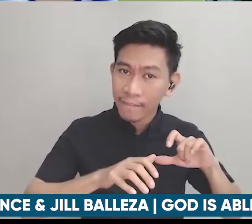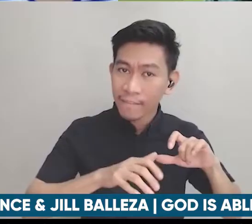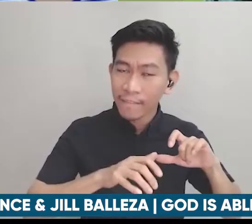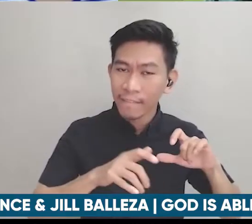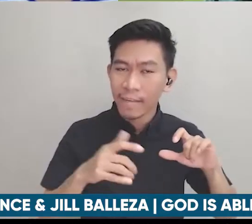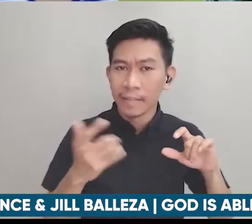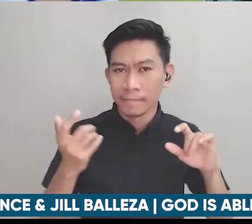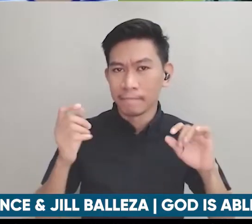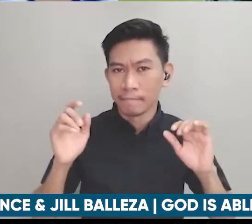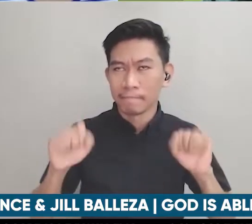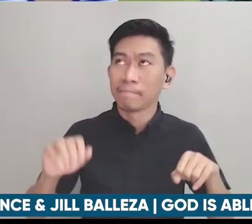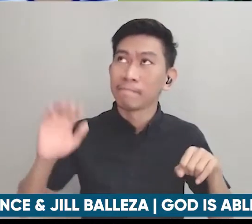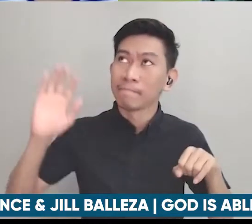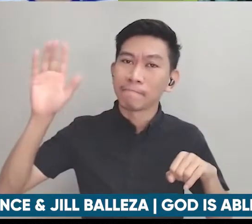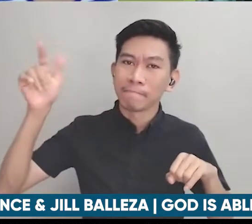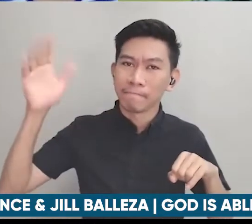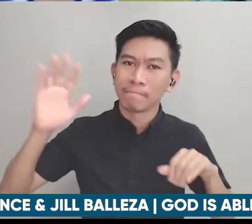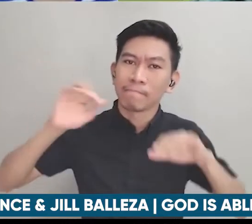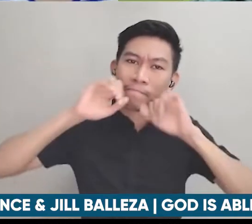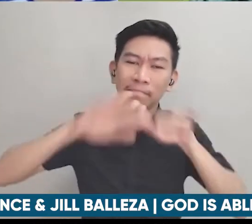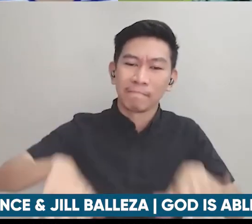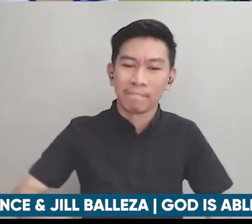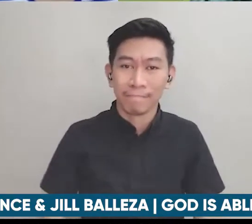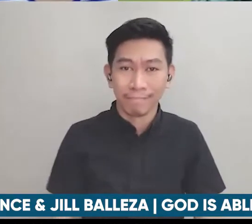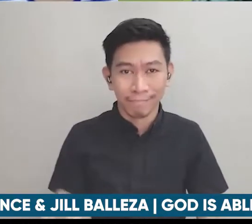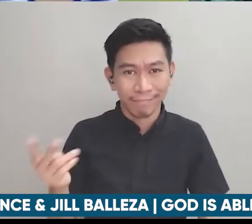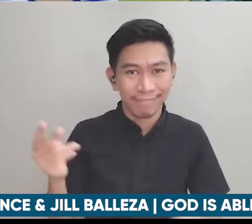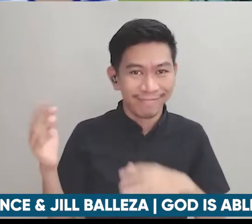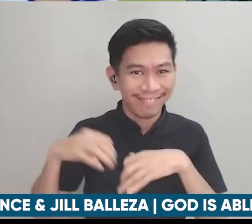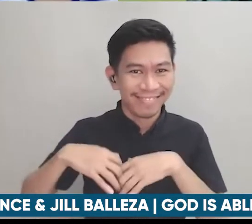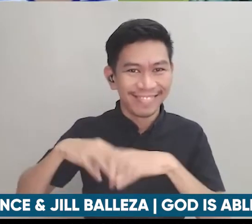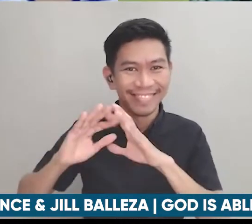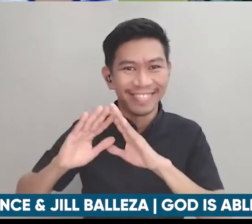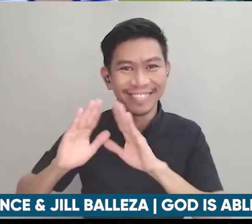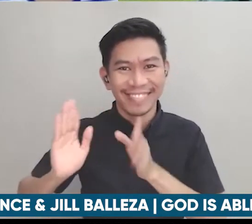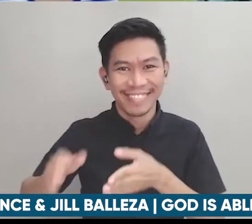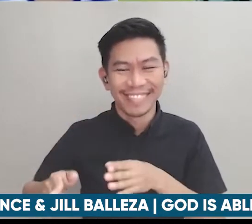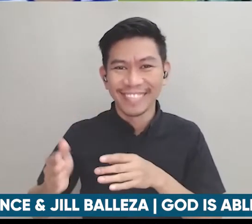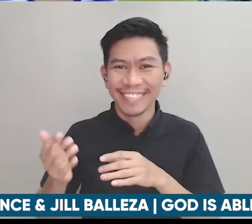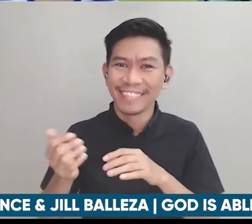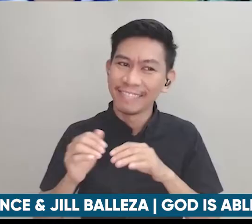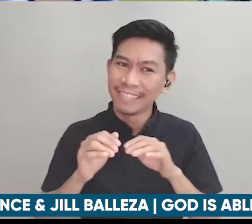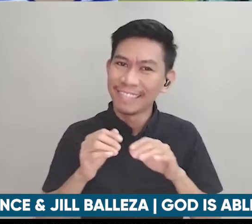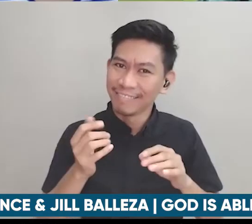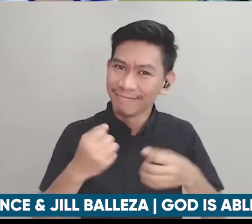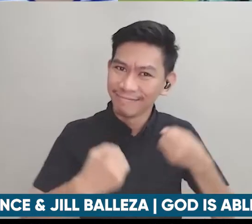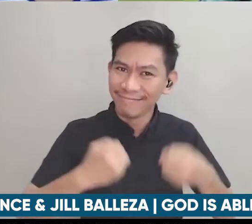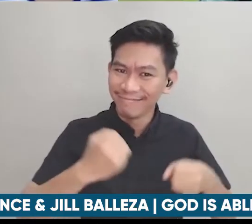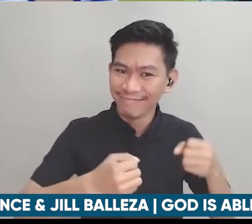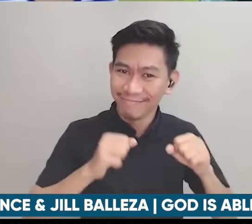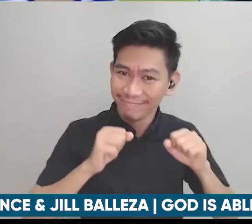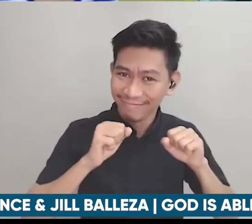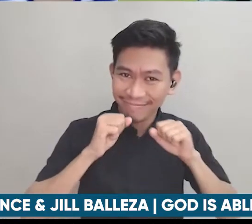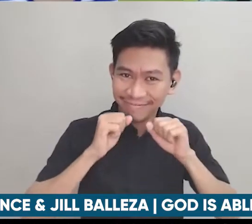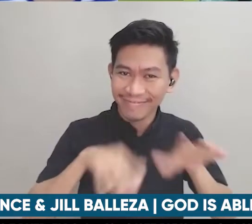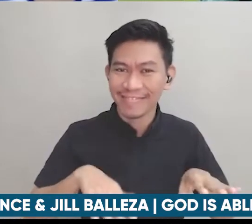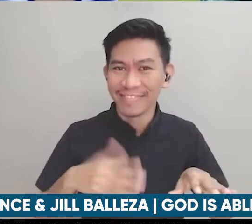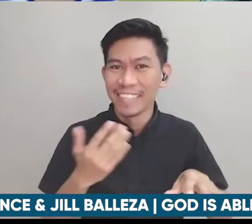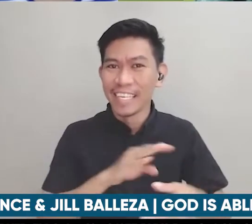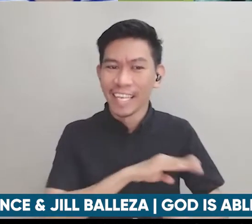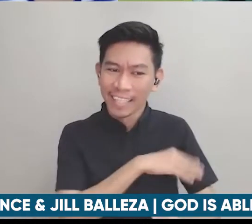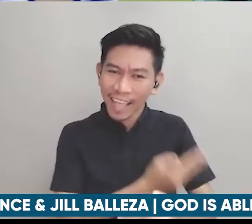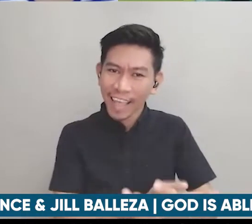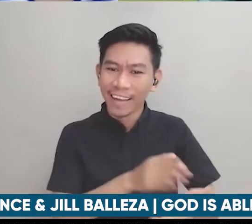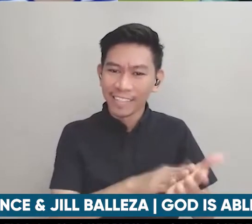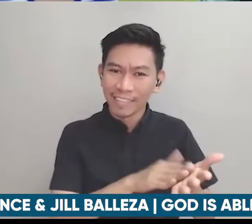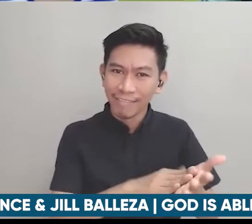gawa ng Diyos sa buhay natin bilawin nyo nagpapatayo pa ng bahay nagbe-bless pa ng sasakyan nagbe-bless pa ng pag-aaral ng kanilang anak at